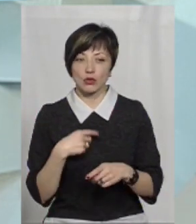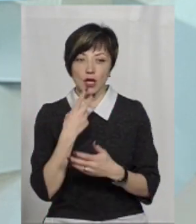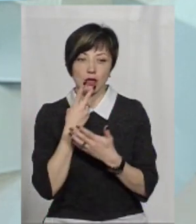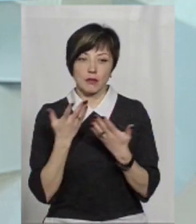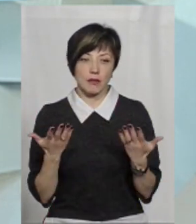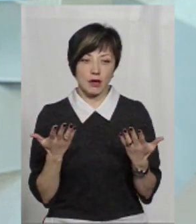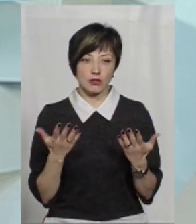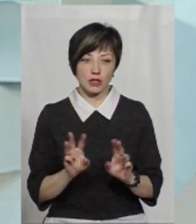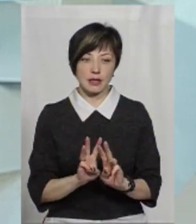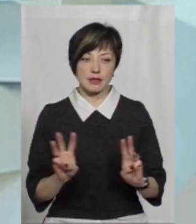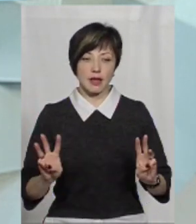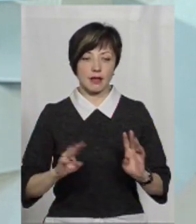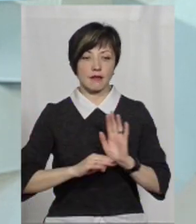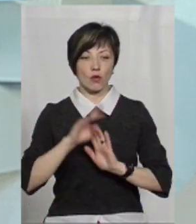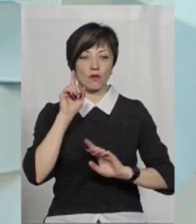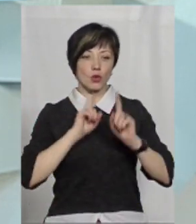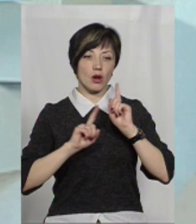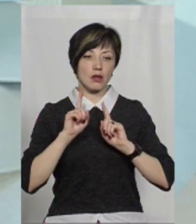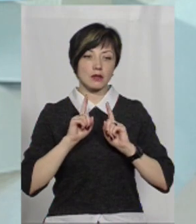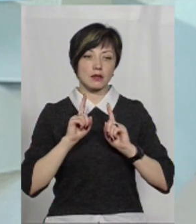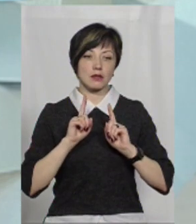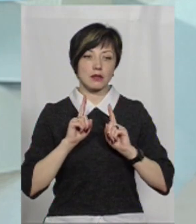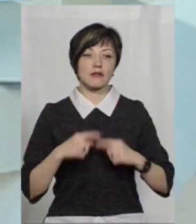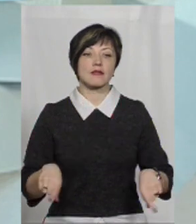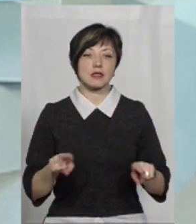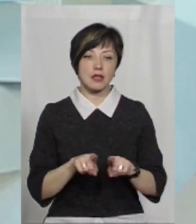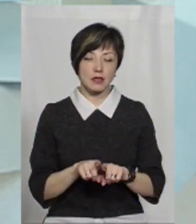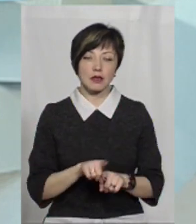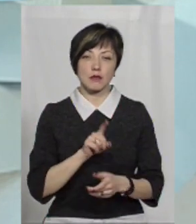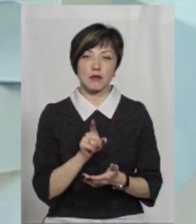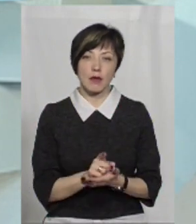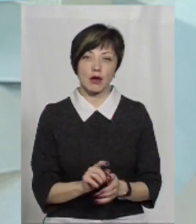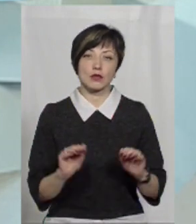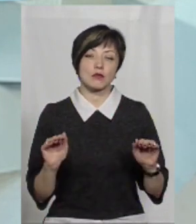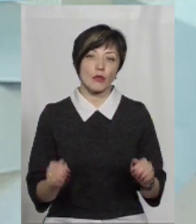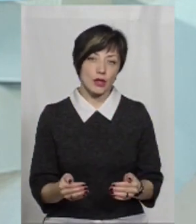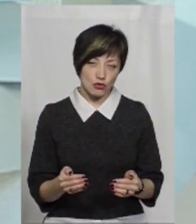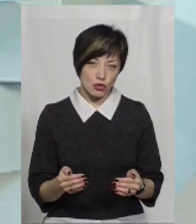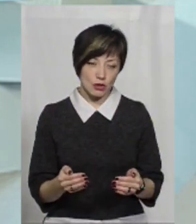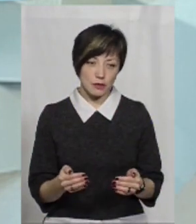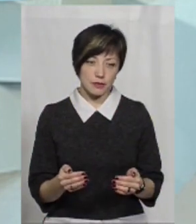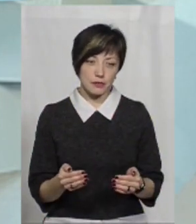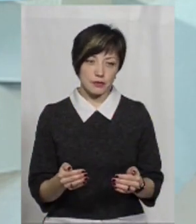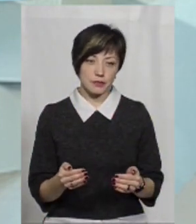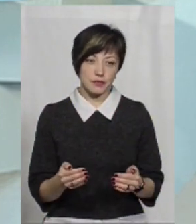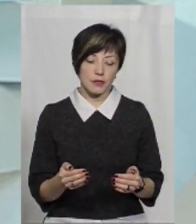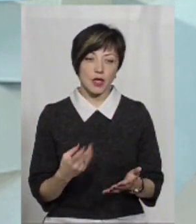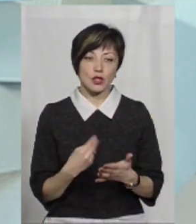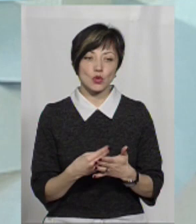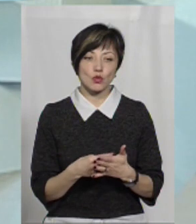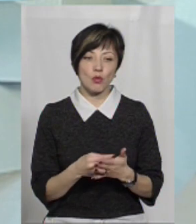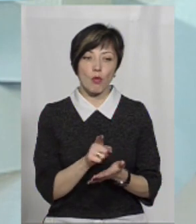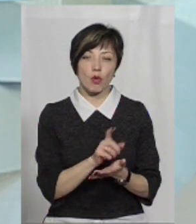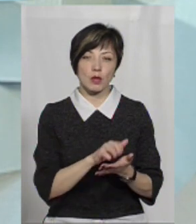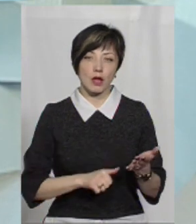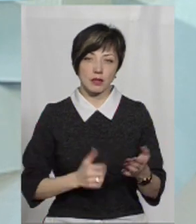не бачив на сайті Верховної Ради, просто чув, що все-таки мають зменшити суму